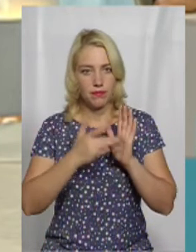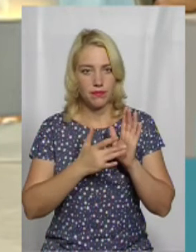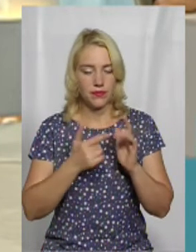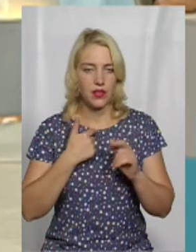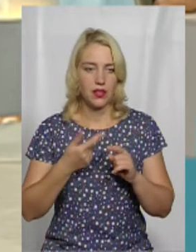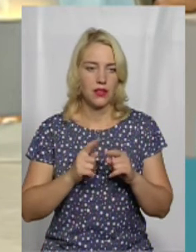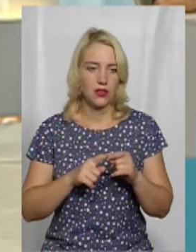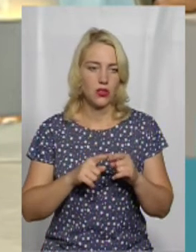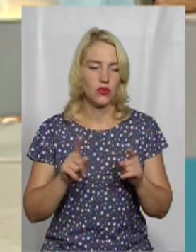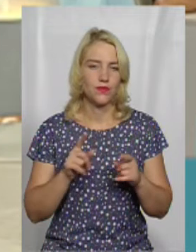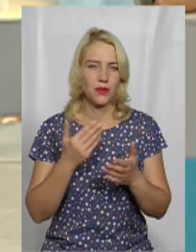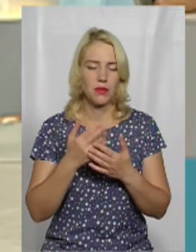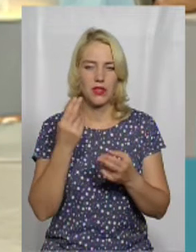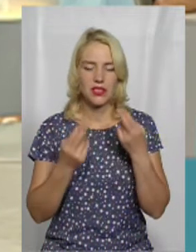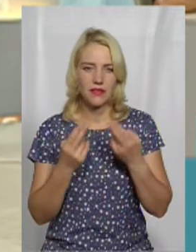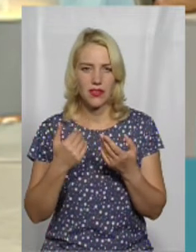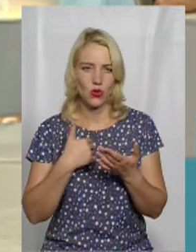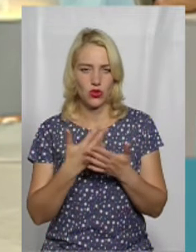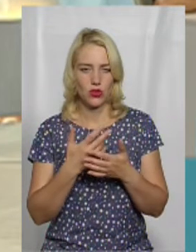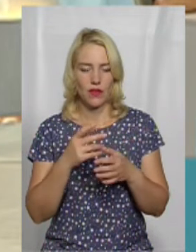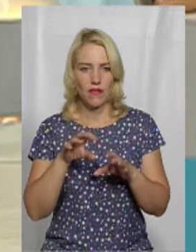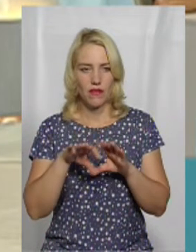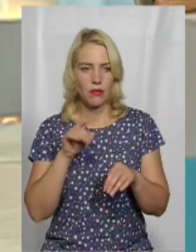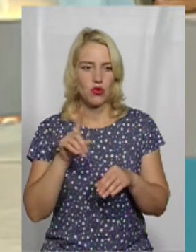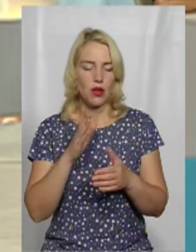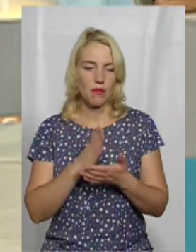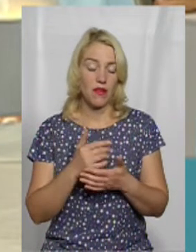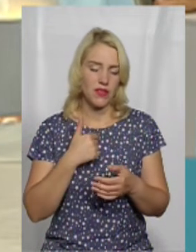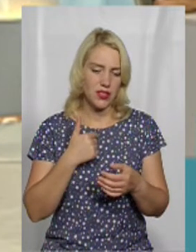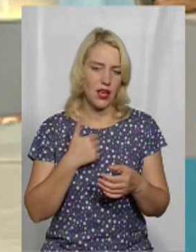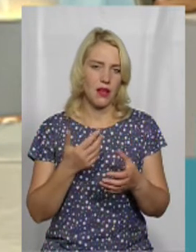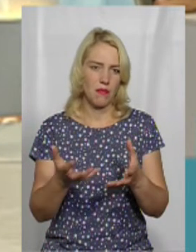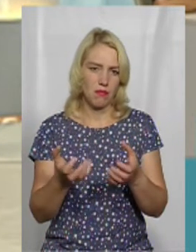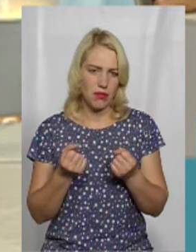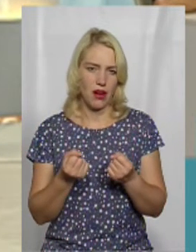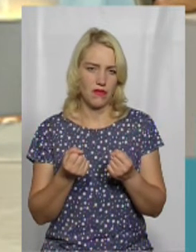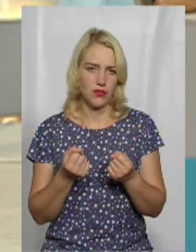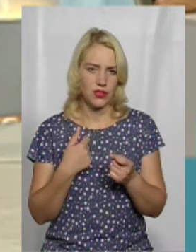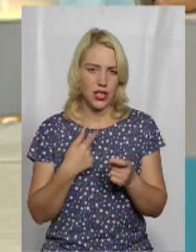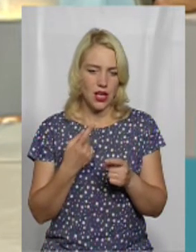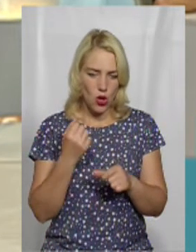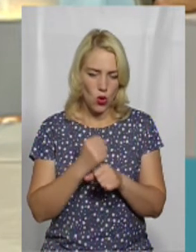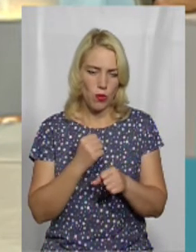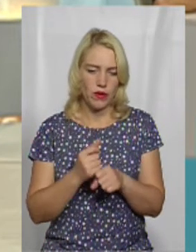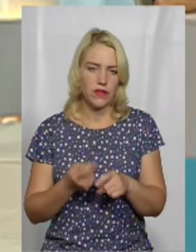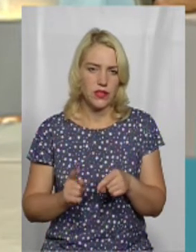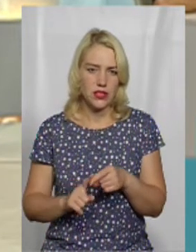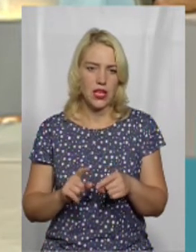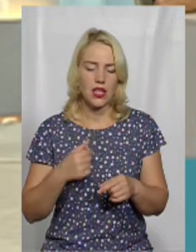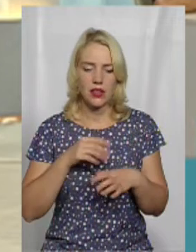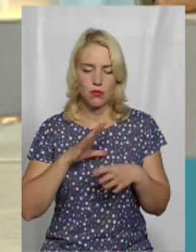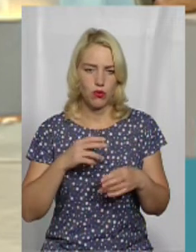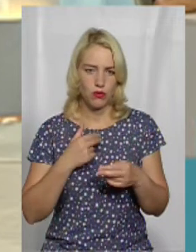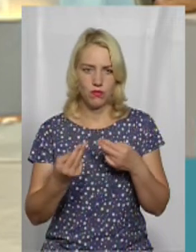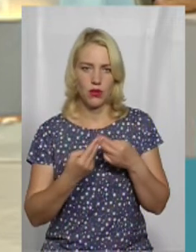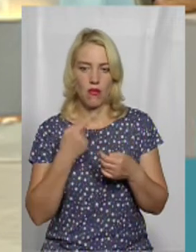який я хочу, з нею витягнути по кольору і по цьому всьому, і те, що я мав. І я просто брав і тягнув це. Не було таких перепон, як методичка,